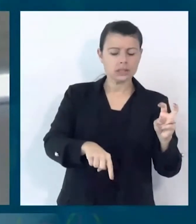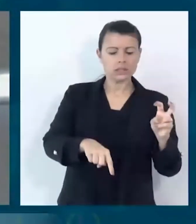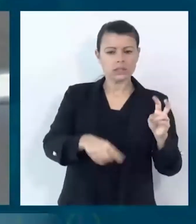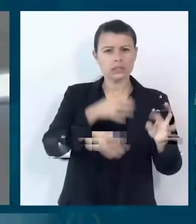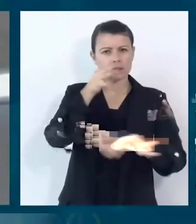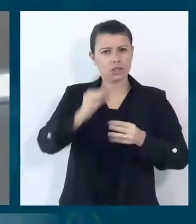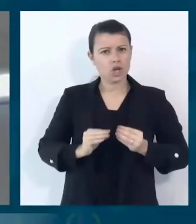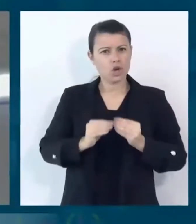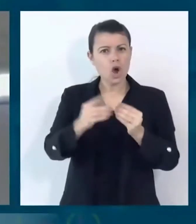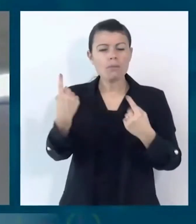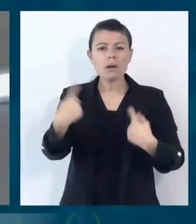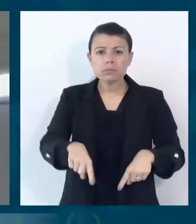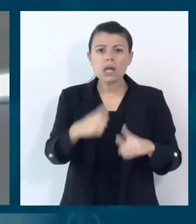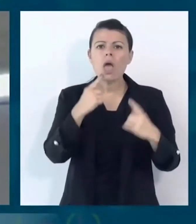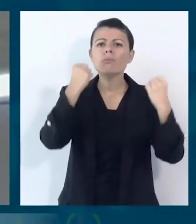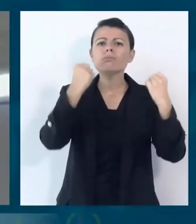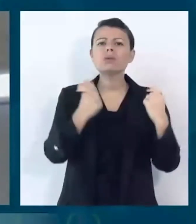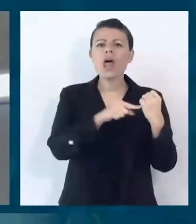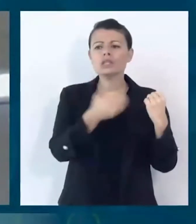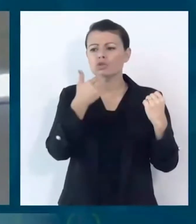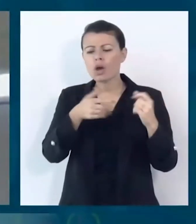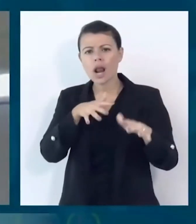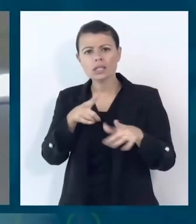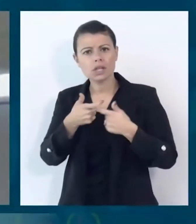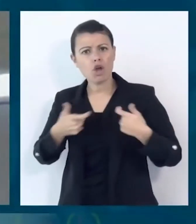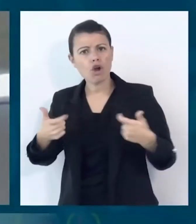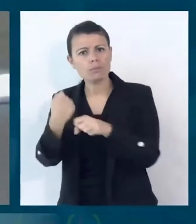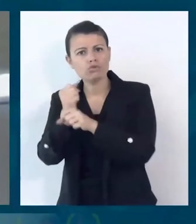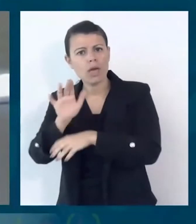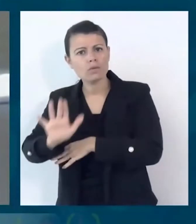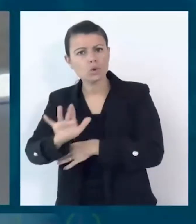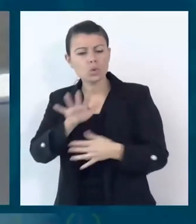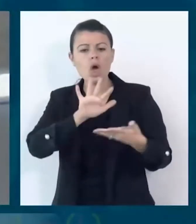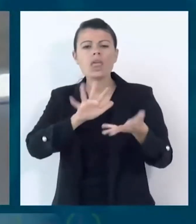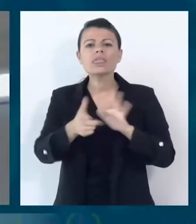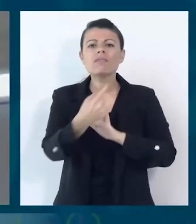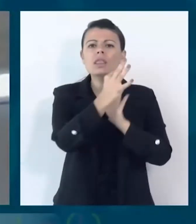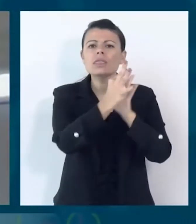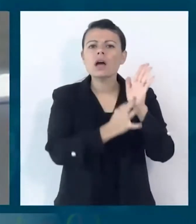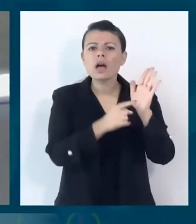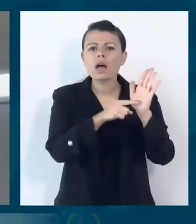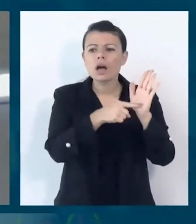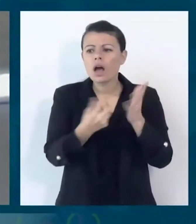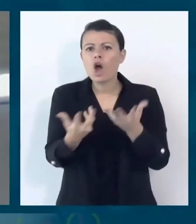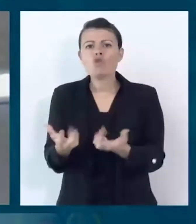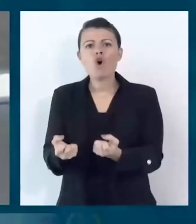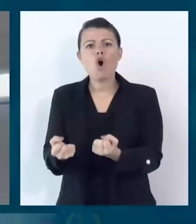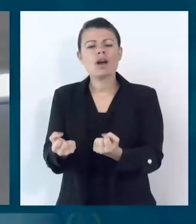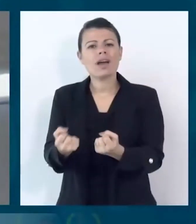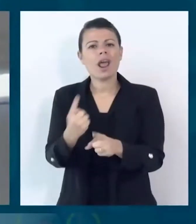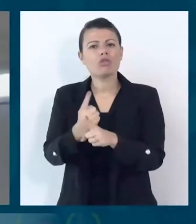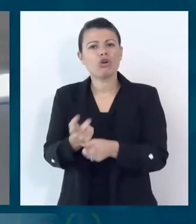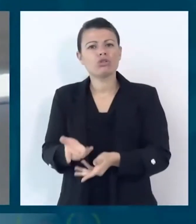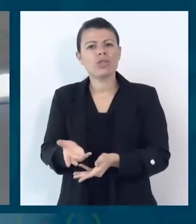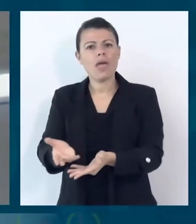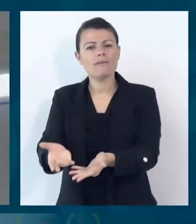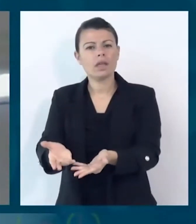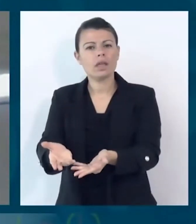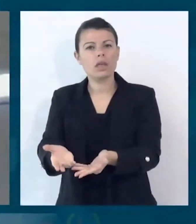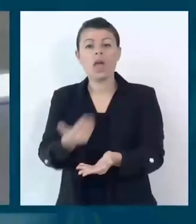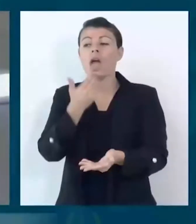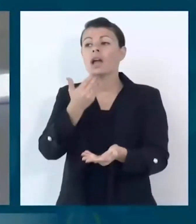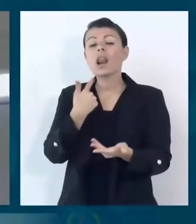principi del pilastro in azioni concrete che sono sostenuti dal nuovo quadro